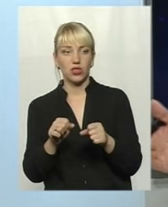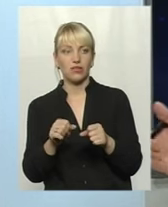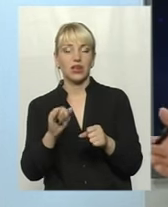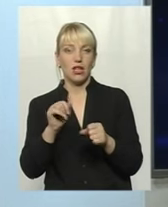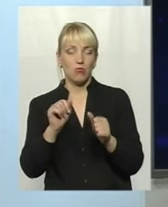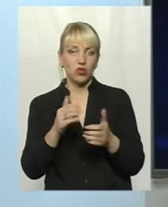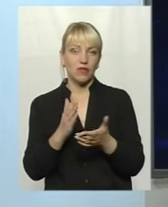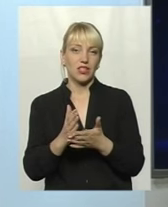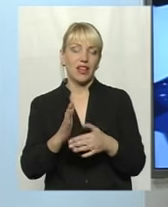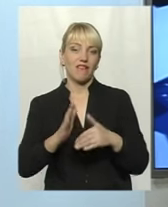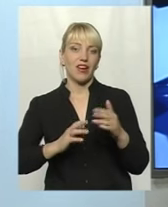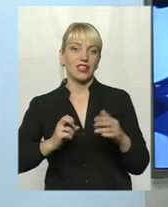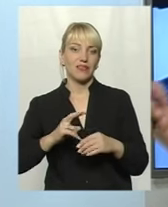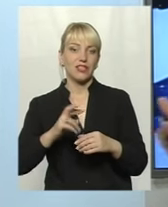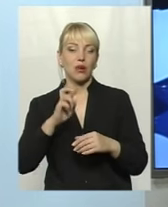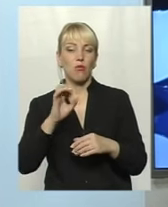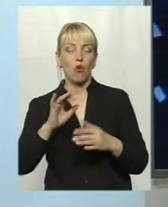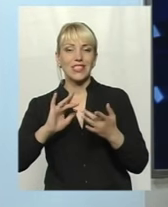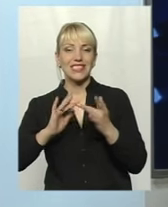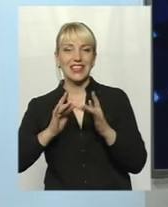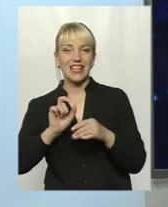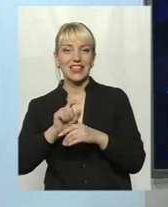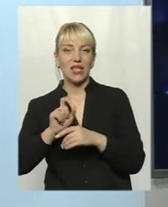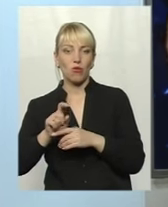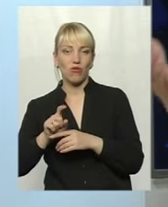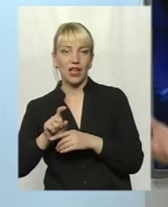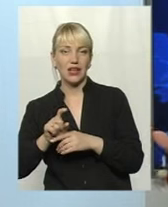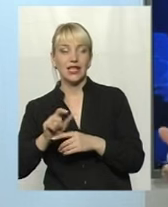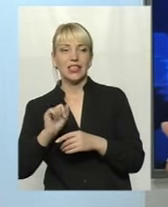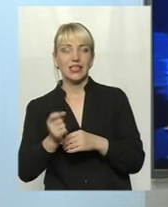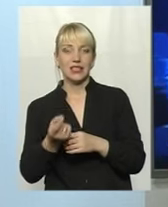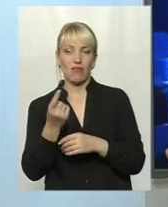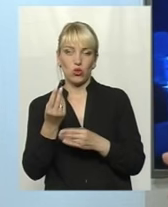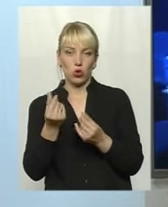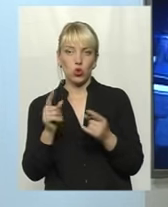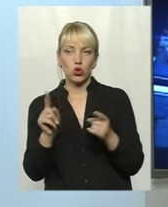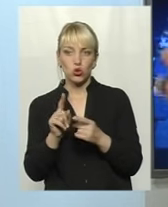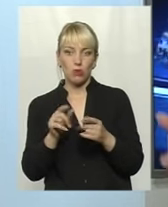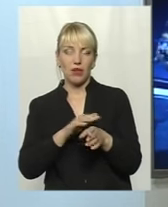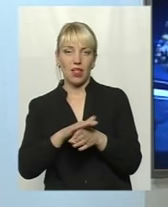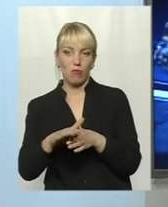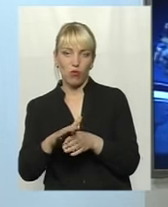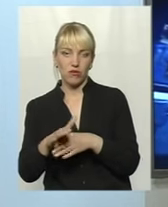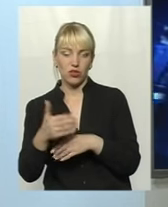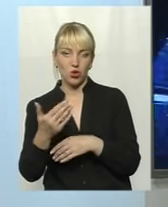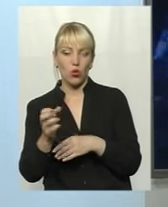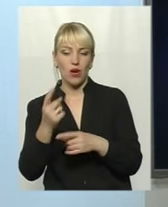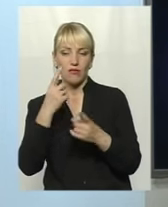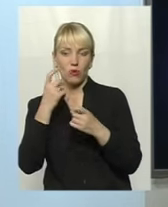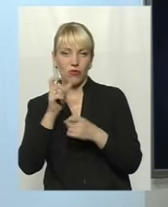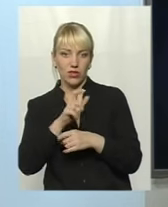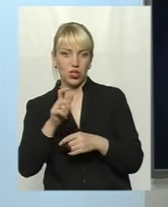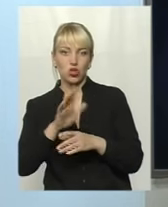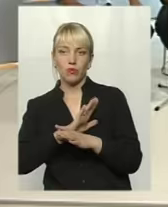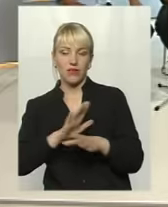мабуть, є фахівці, адже сайт замовляли десь, і з'явилися кошти, аби його, в принципі, наповнювати, аби інформувати людей, і не виникало